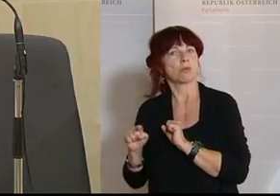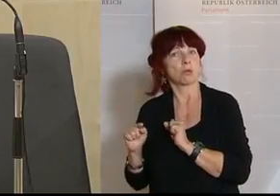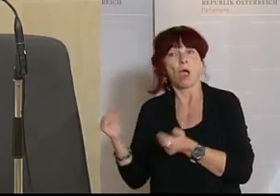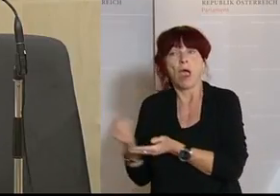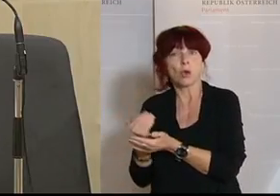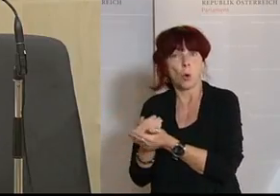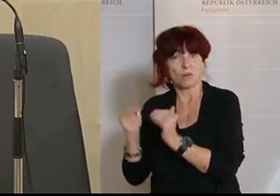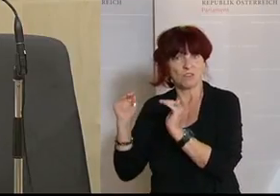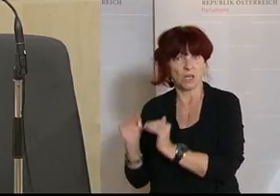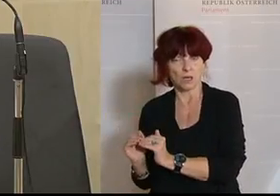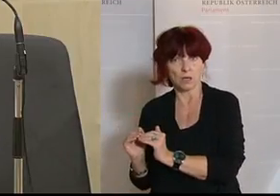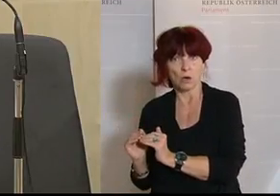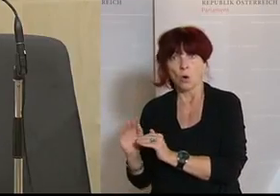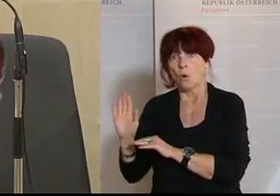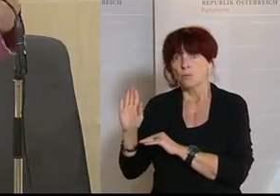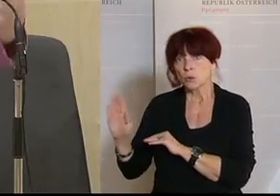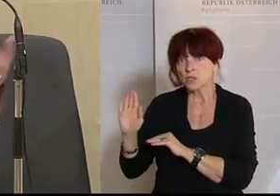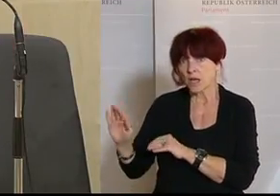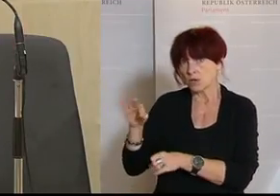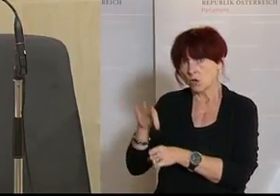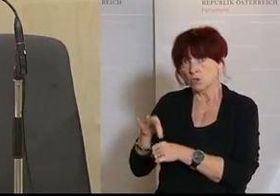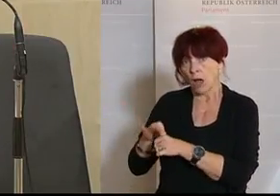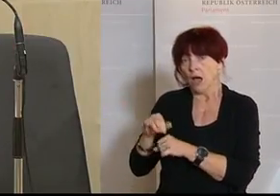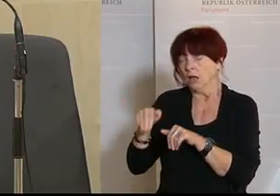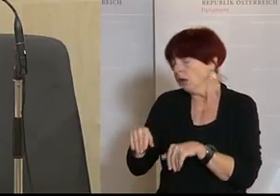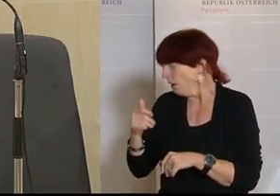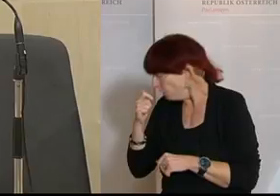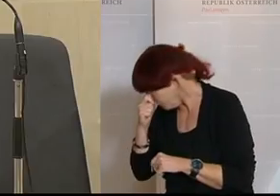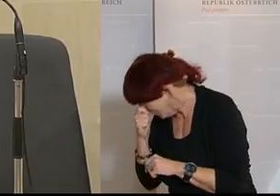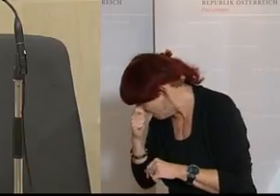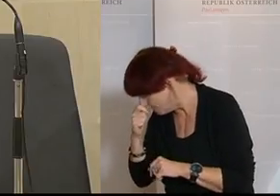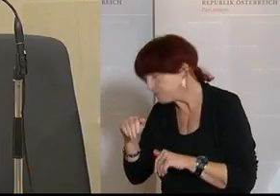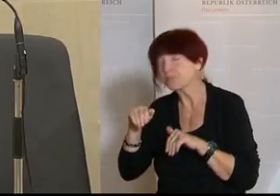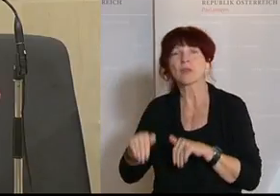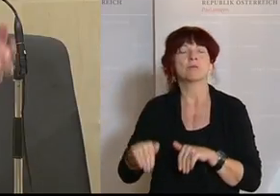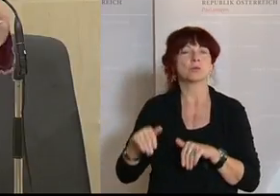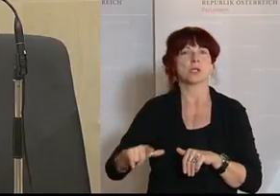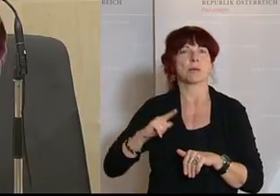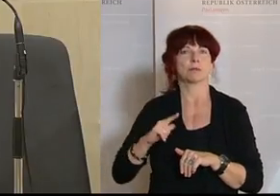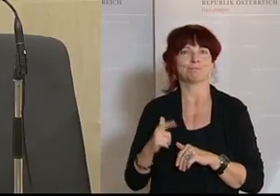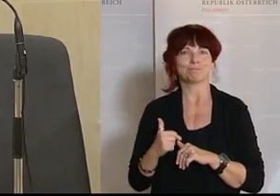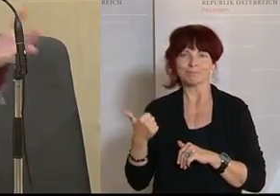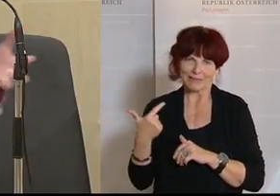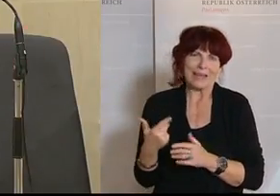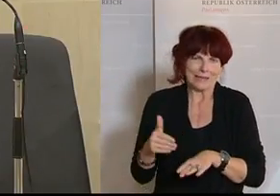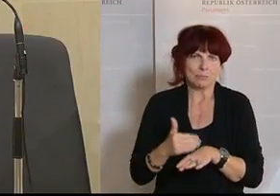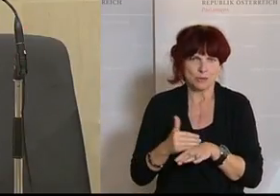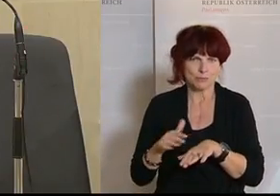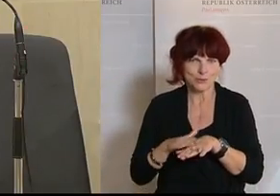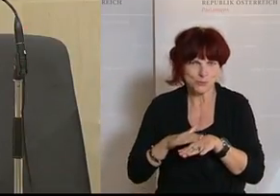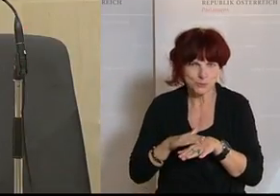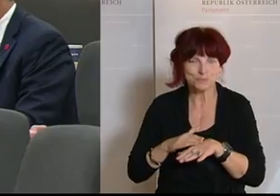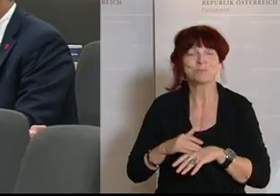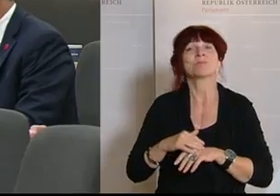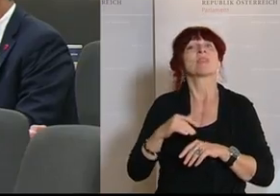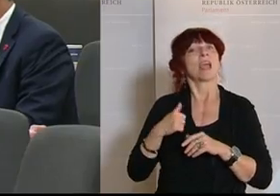Einkommen erzielt und der von seinem Ersparten lebt. Also hier, um nur einige Beispiele zu nennen. Und eben, das ist der zweite Bereich, habe ich jetzt schon erwähnt,